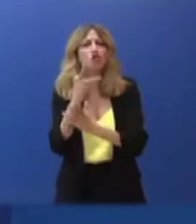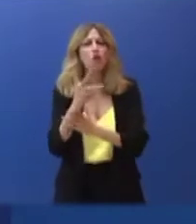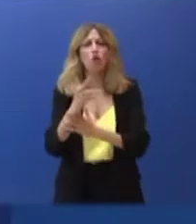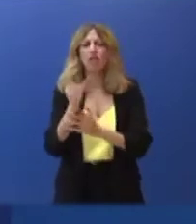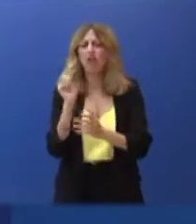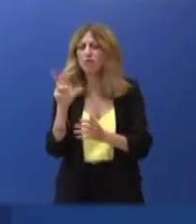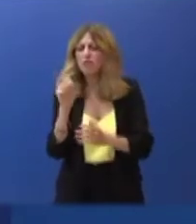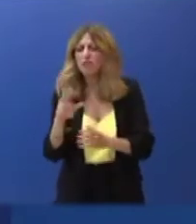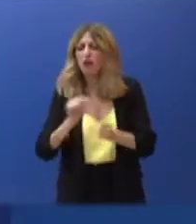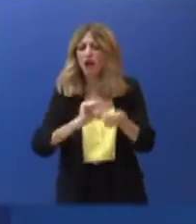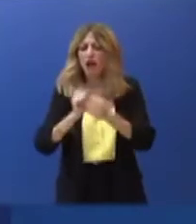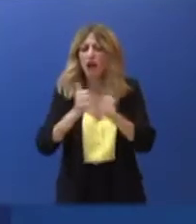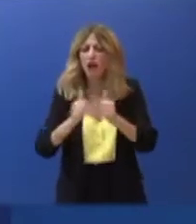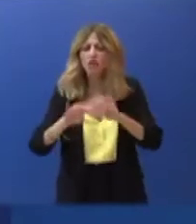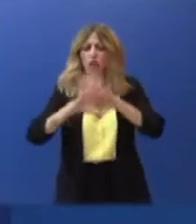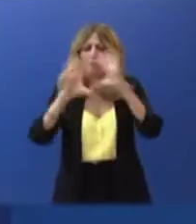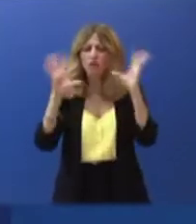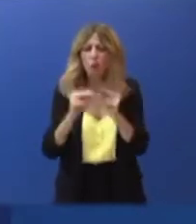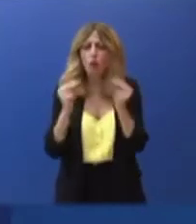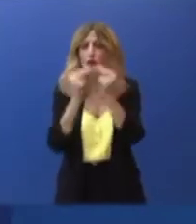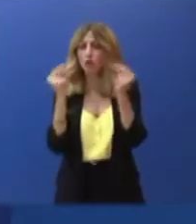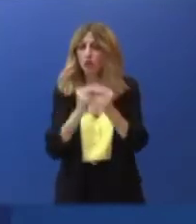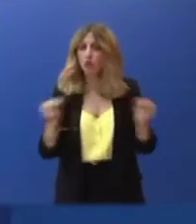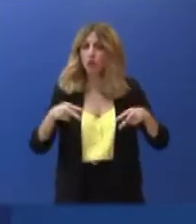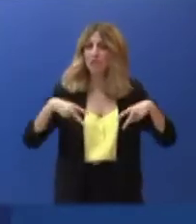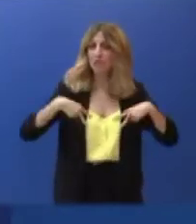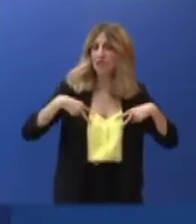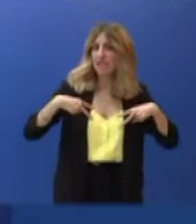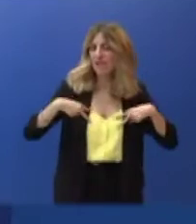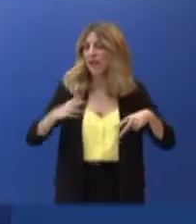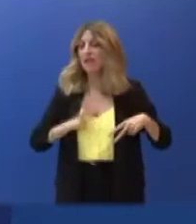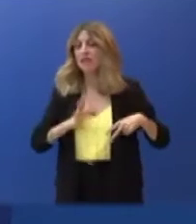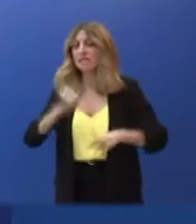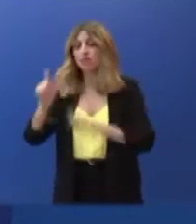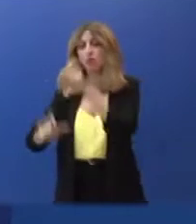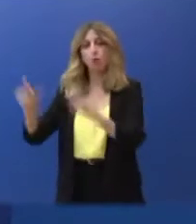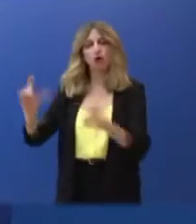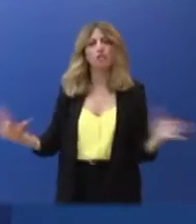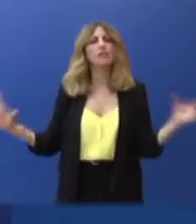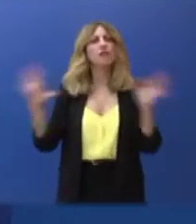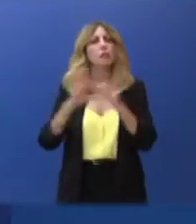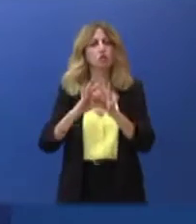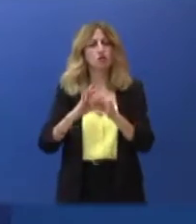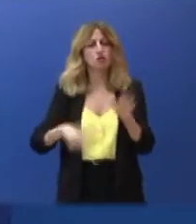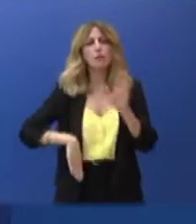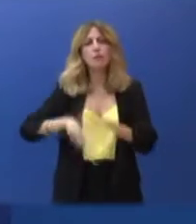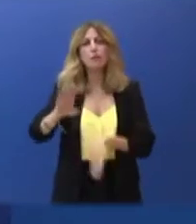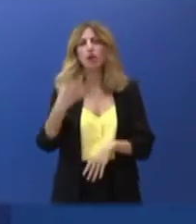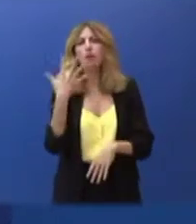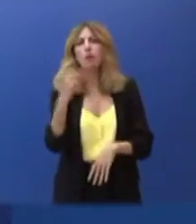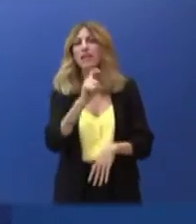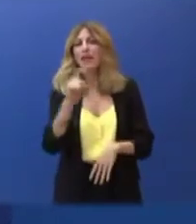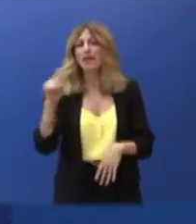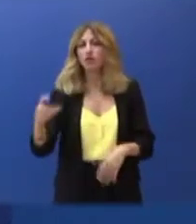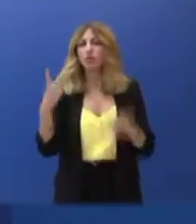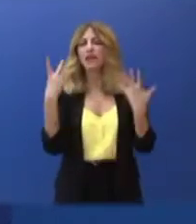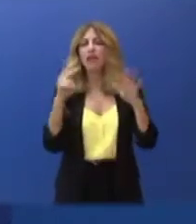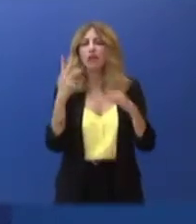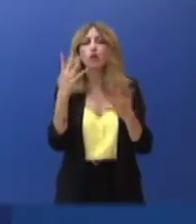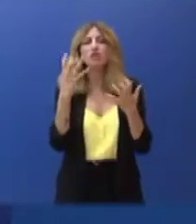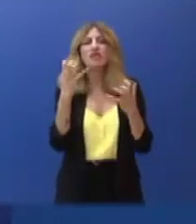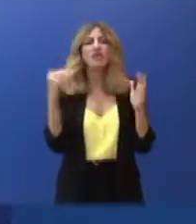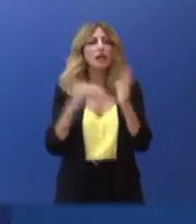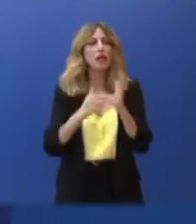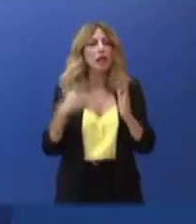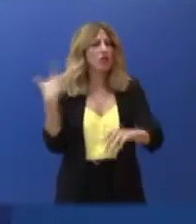κράτους και πολίτη. Οι ιδίοι έχουν γίνει πάνω από 5.790.000 εμβολιασμοί και περισσότερο